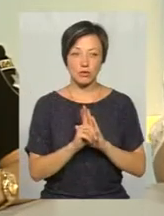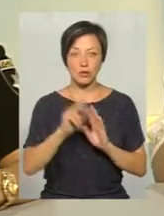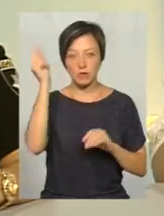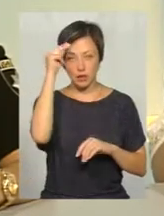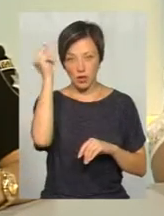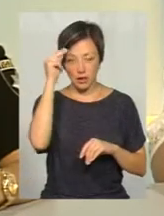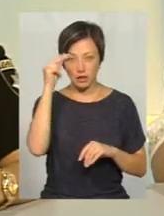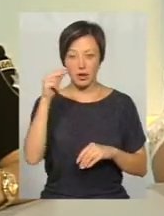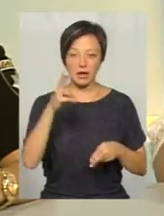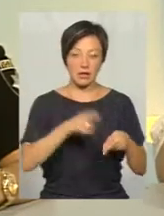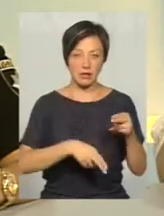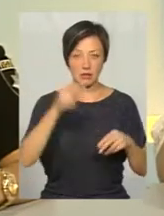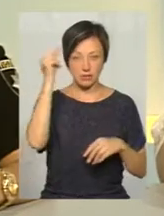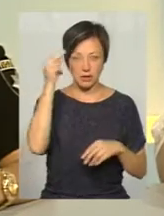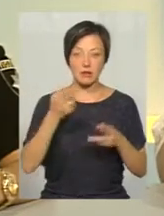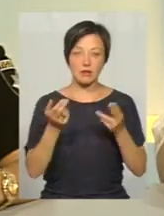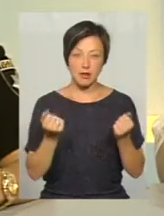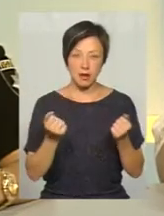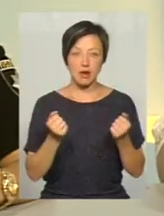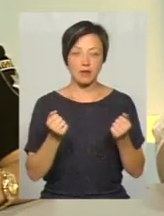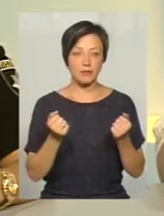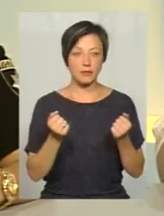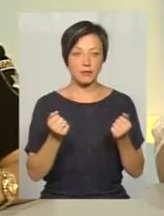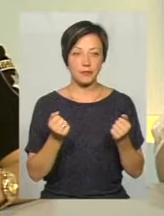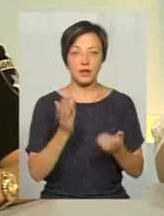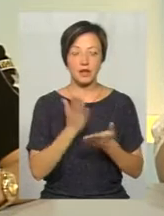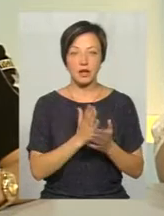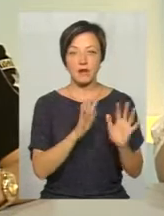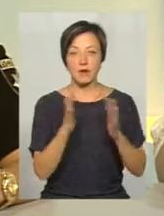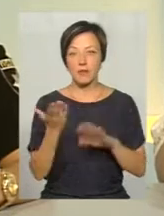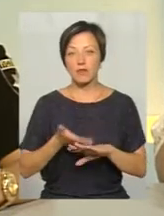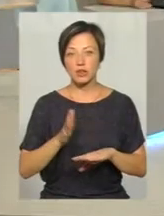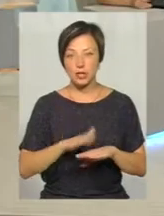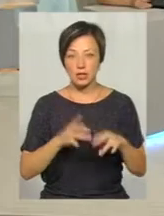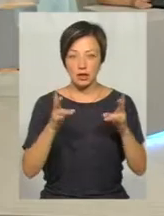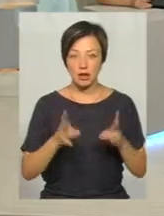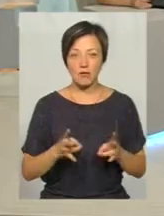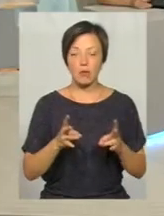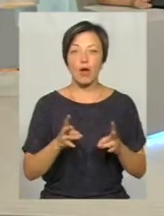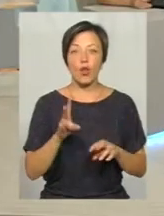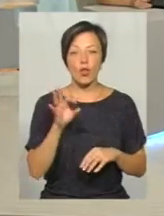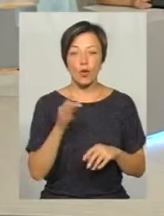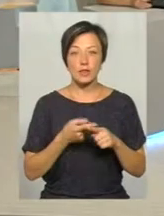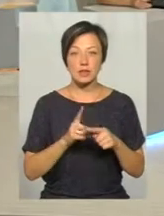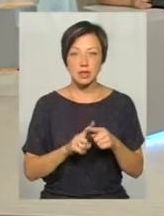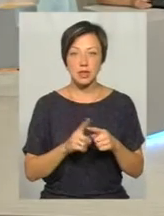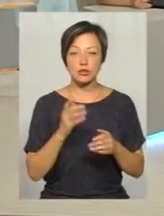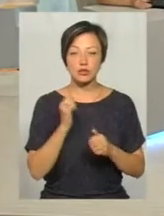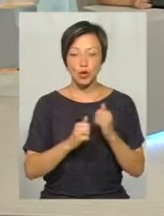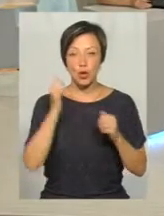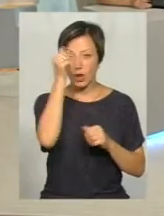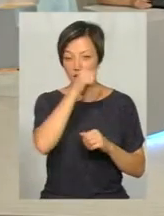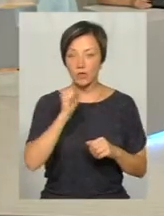навчання, кінець навчання. Так, випадки важких травм, скелетних, але це воно як щорічно.